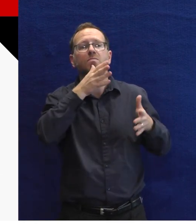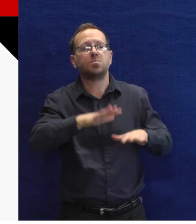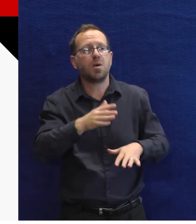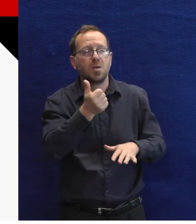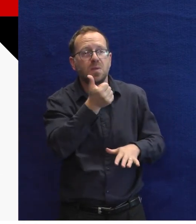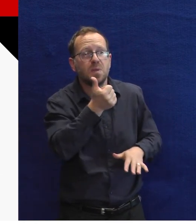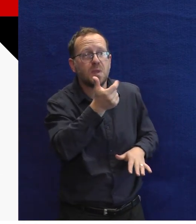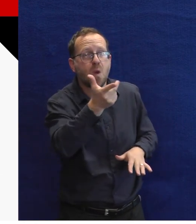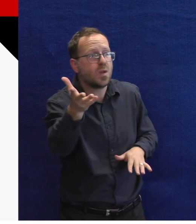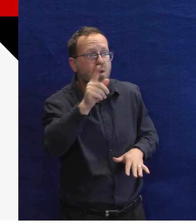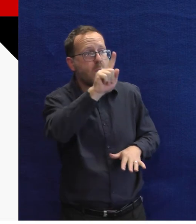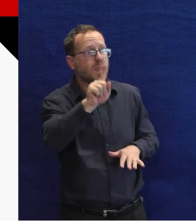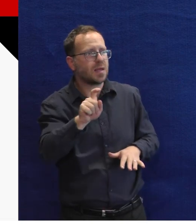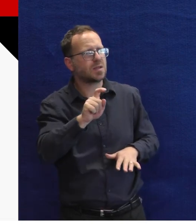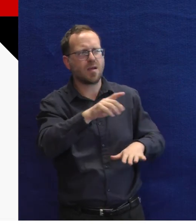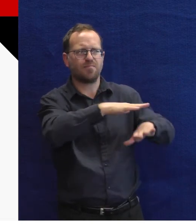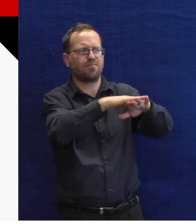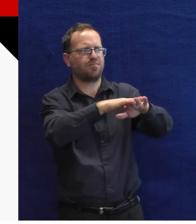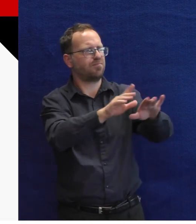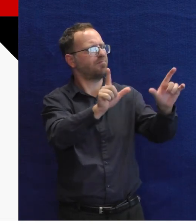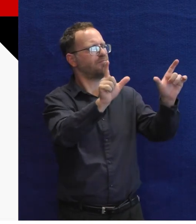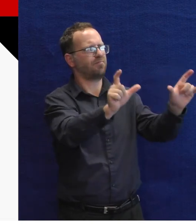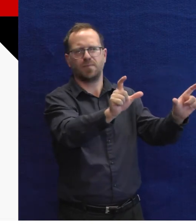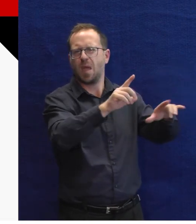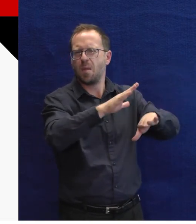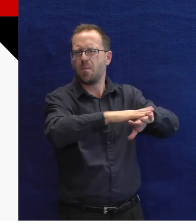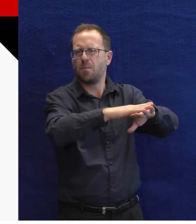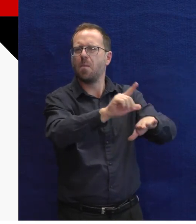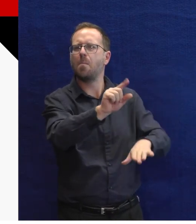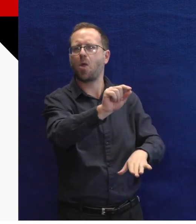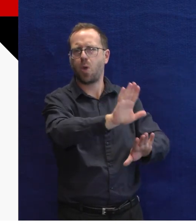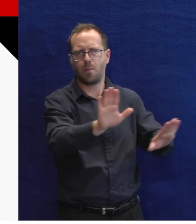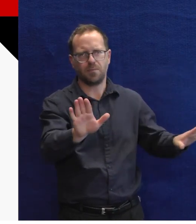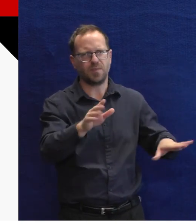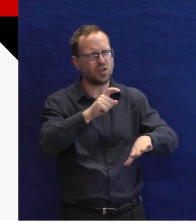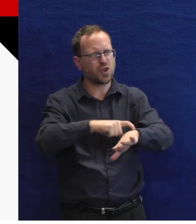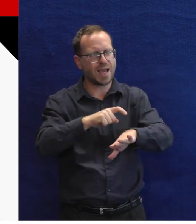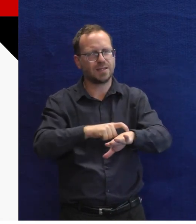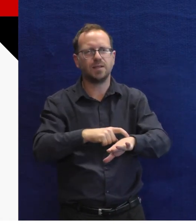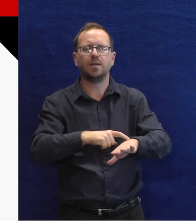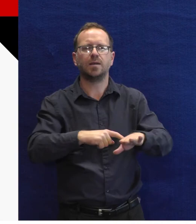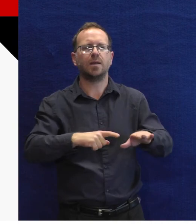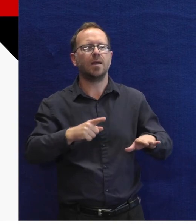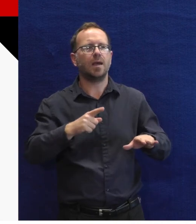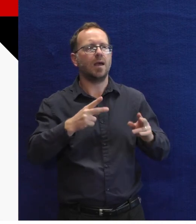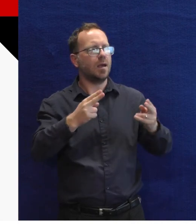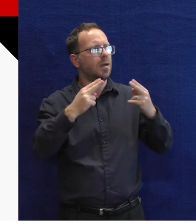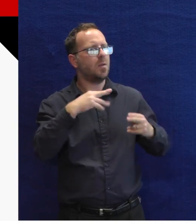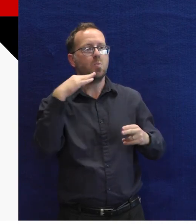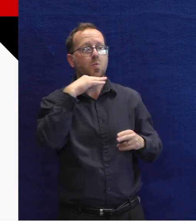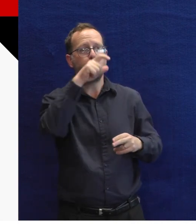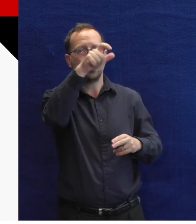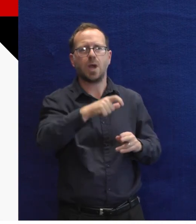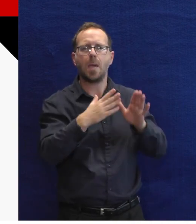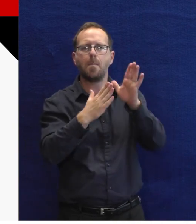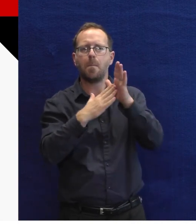potom, kdo budete chtít, tak se můžete spojit, vidím tě, Zdeňku, tak se můžete spojit s Adamem individuálně a